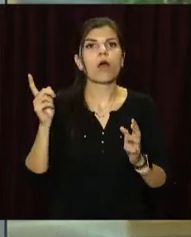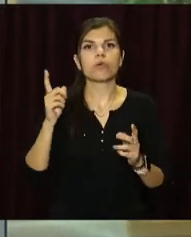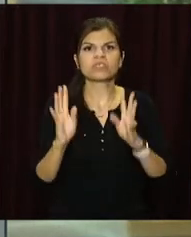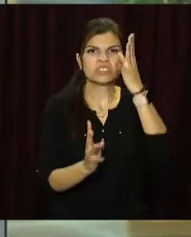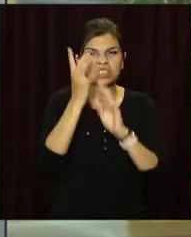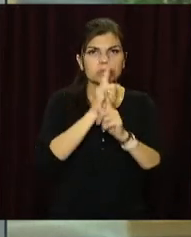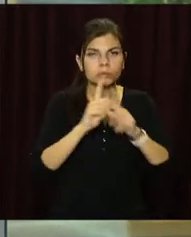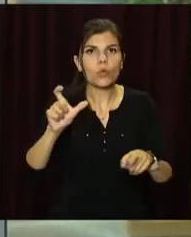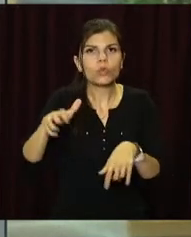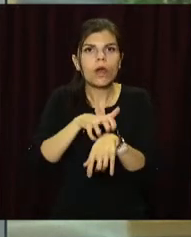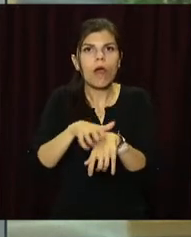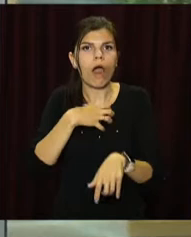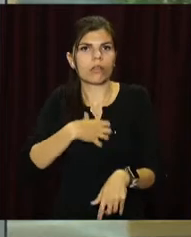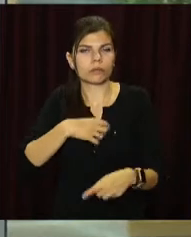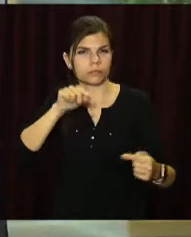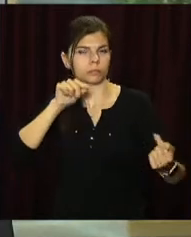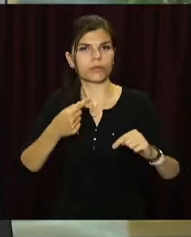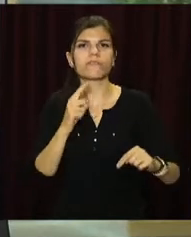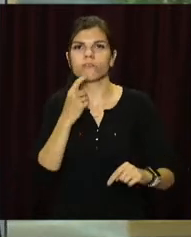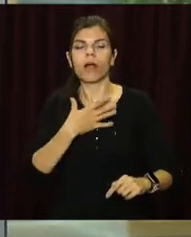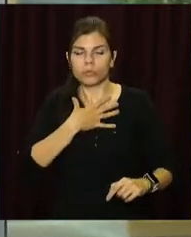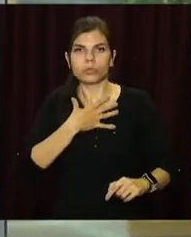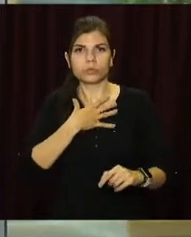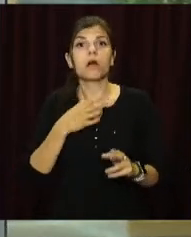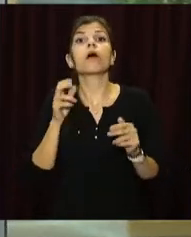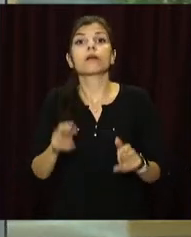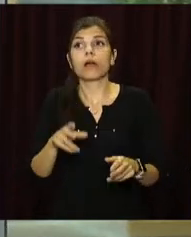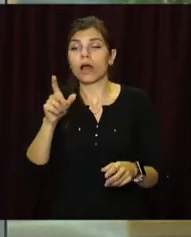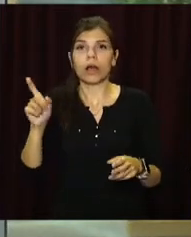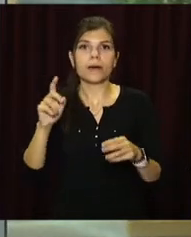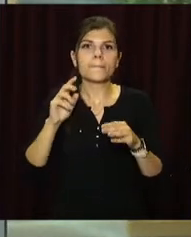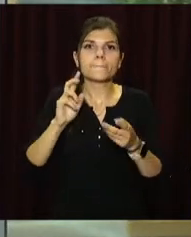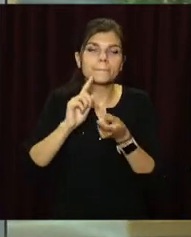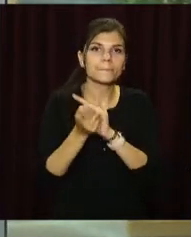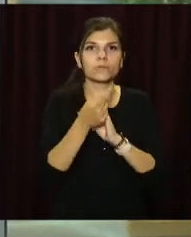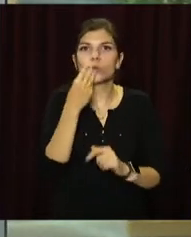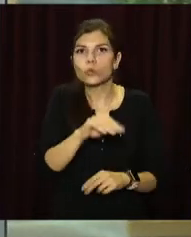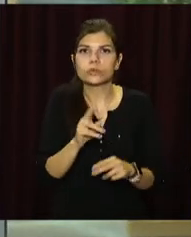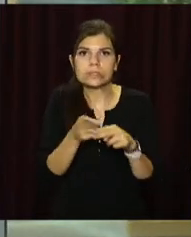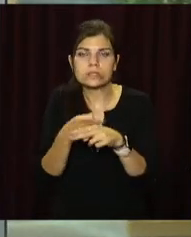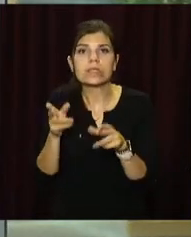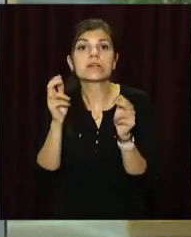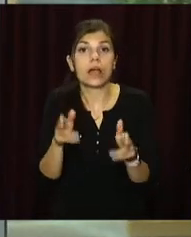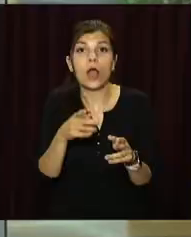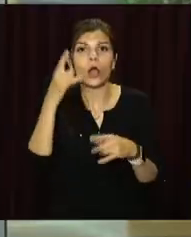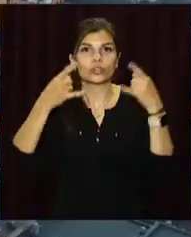бур'ян повністю неможливо. Як комунальники намагаються покращити ситуацію, знають наші журналісти.